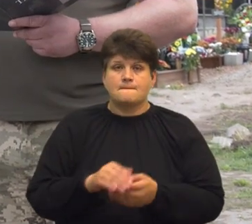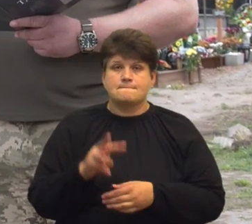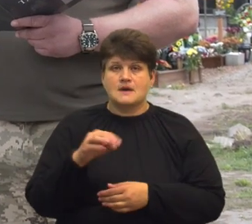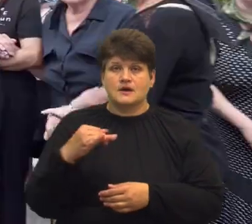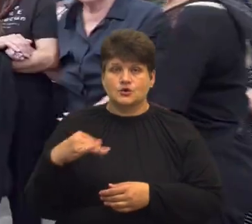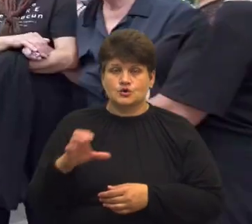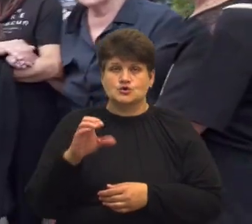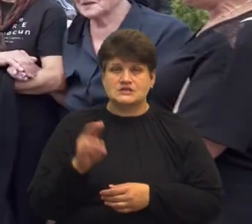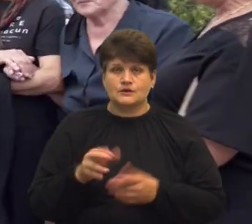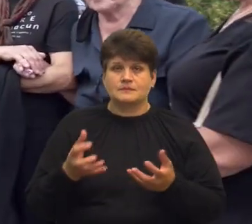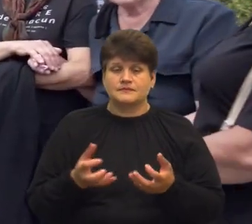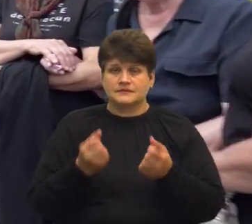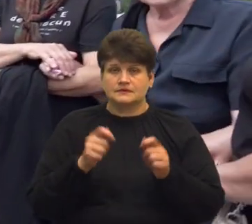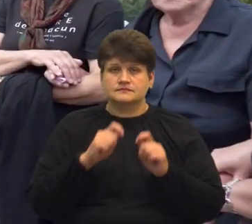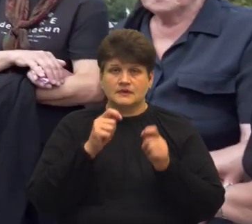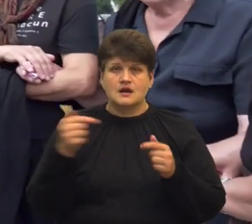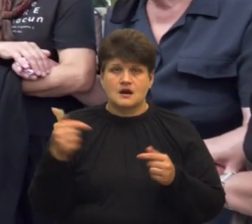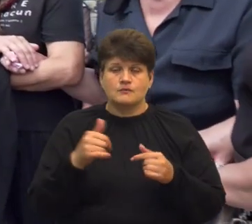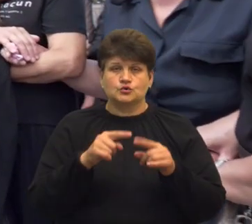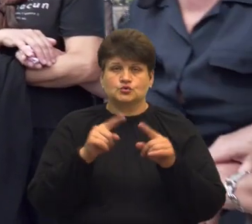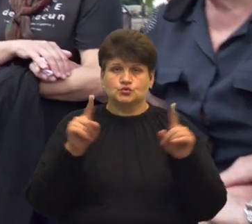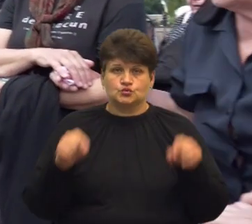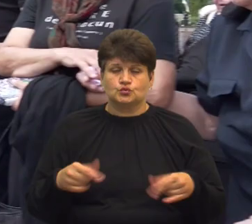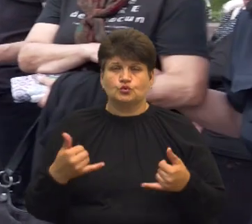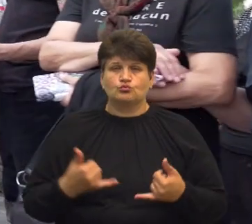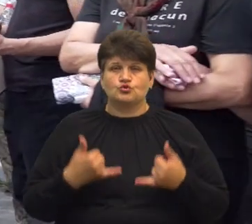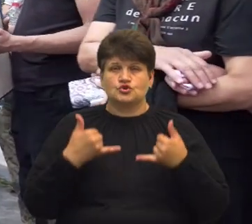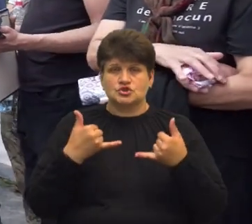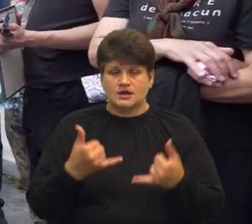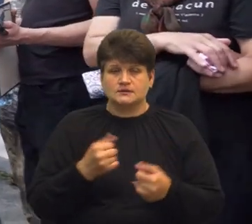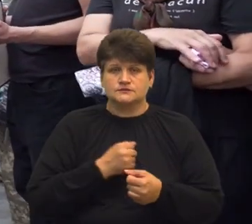Володимир Бурущак вручив грамоту пошани і скорботи доньці загиблого.